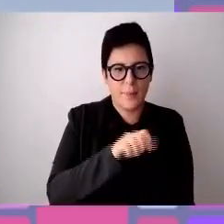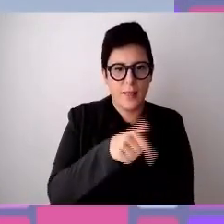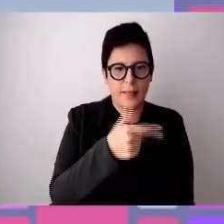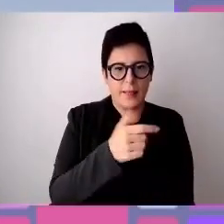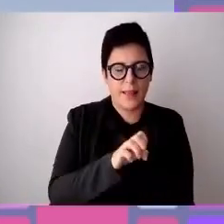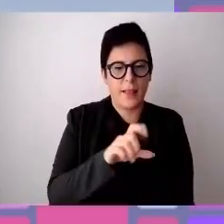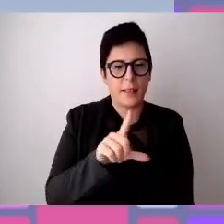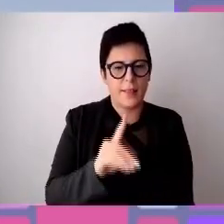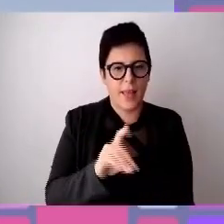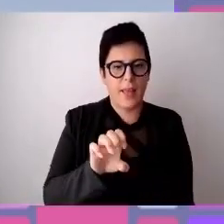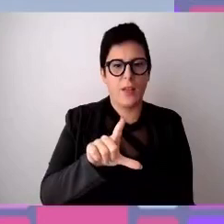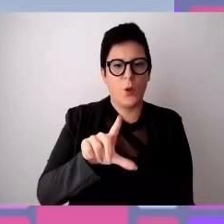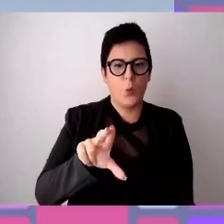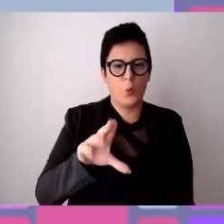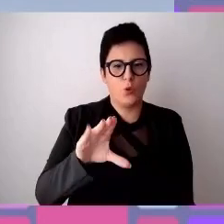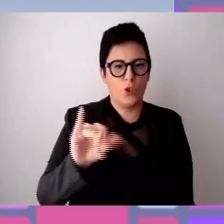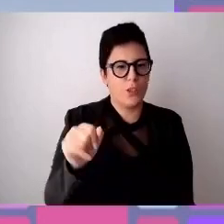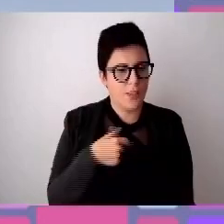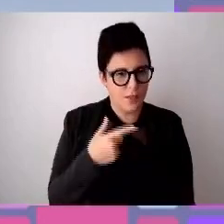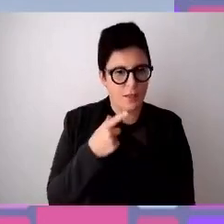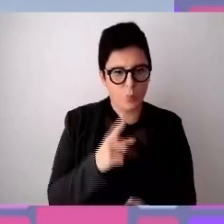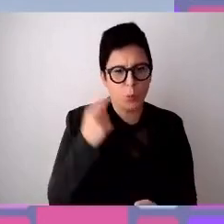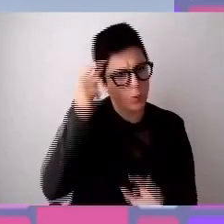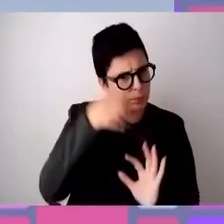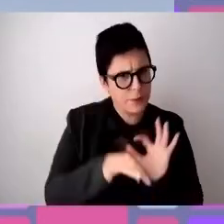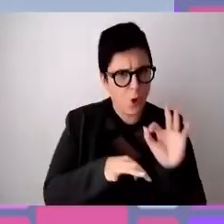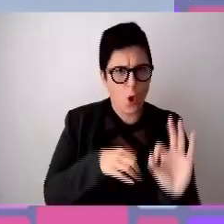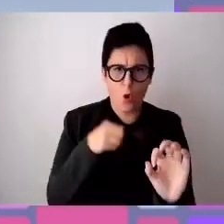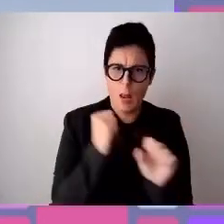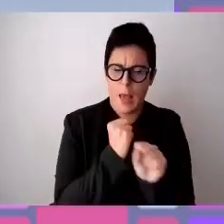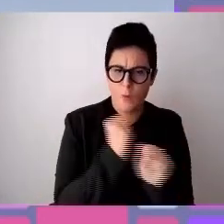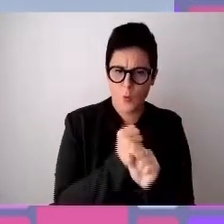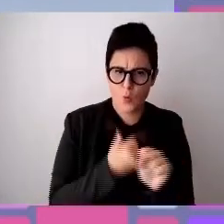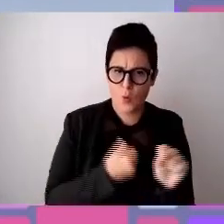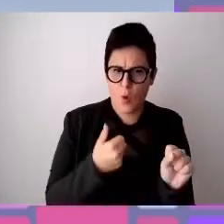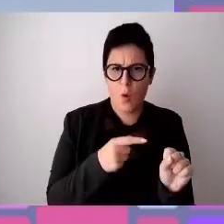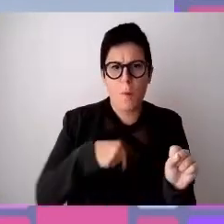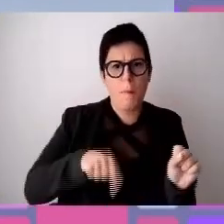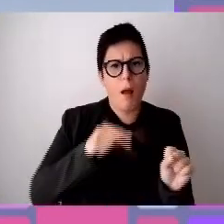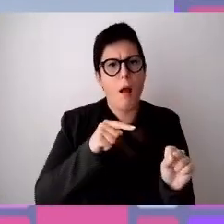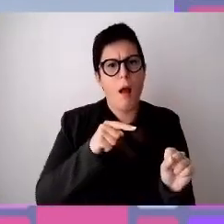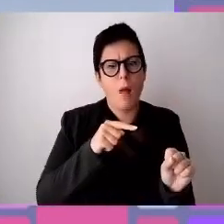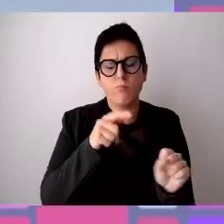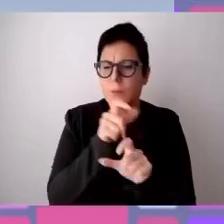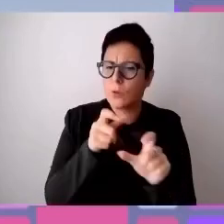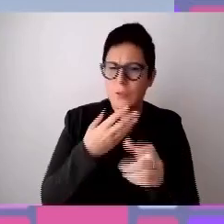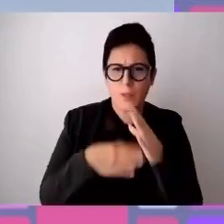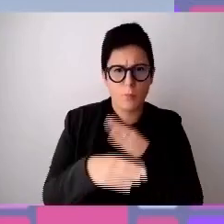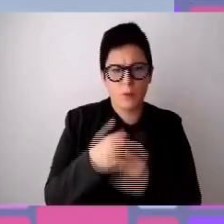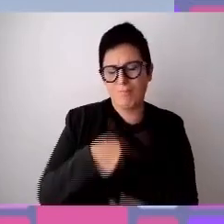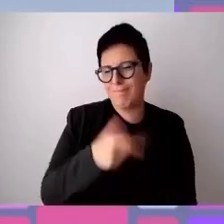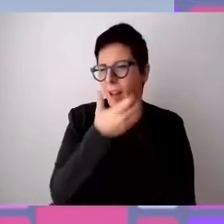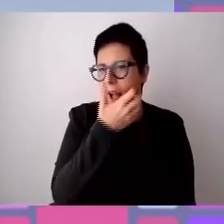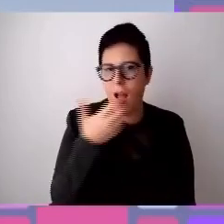ma prima di tutto sono una persona che ha a cuore la tematica delle persone con disabilità. Io mi occupo di